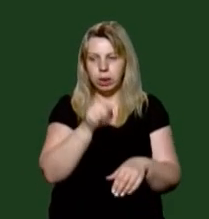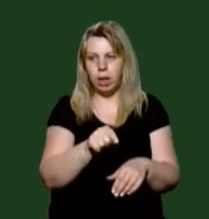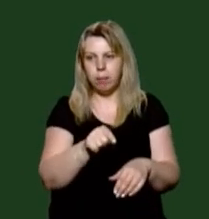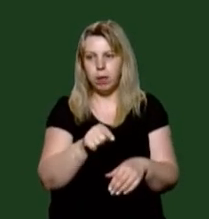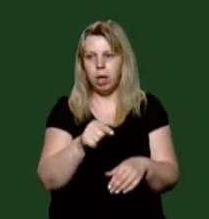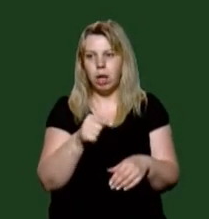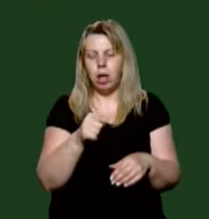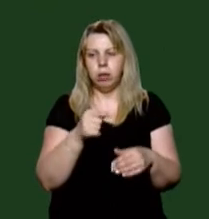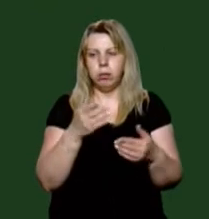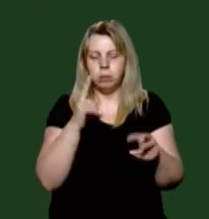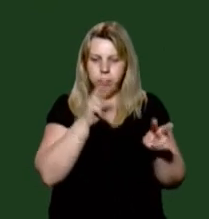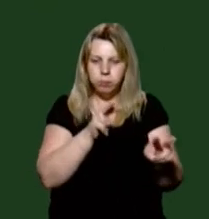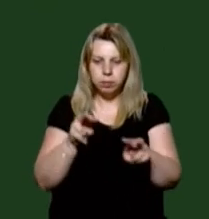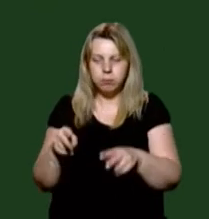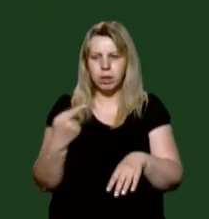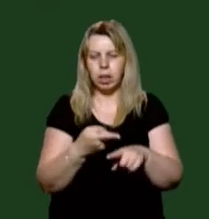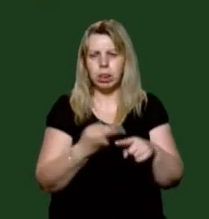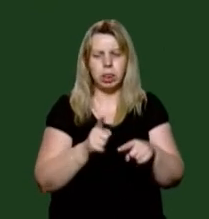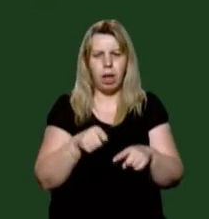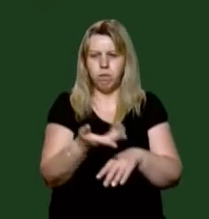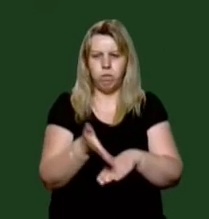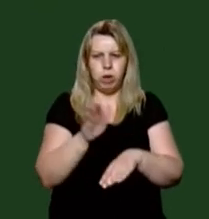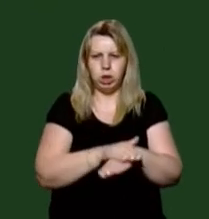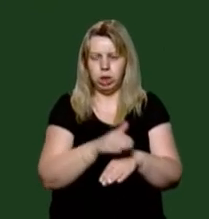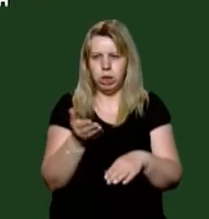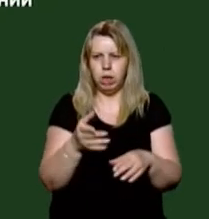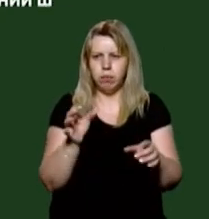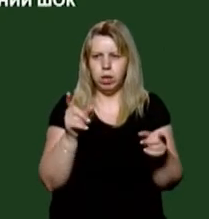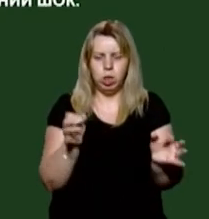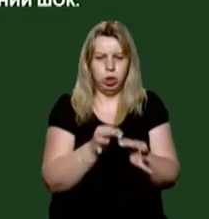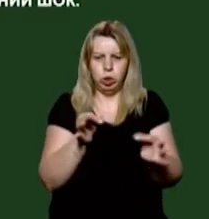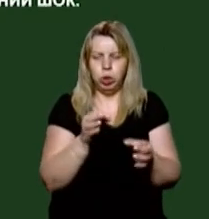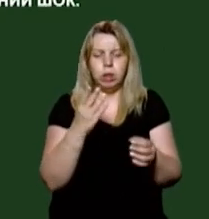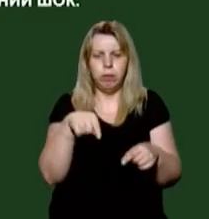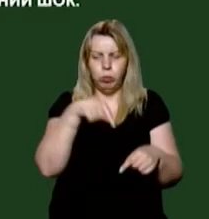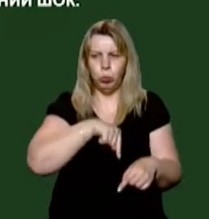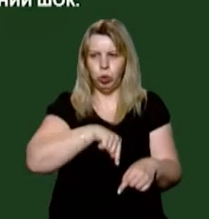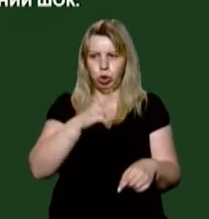співпостереження. Там важкий і виражений психоемоційний шок.